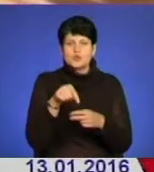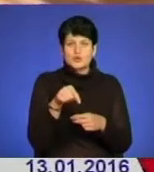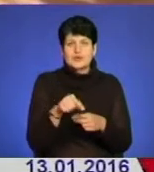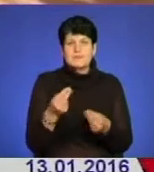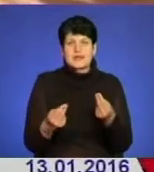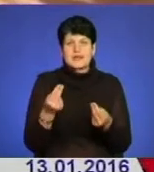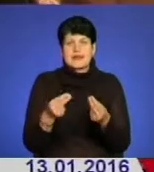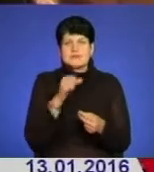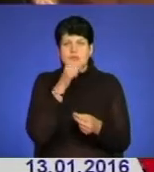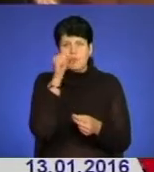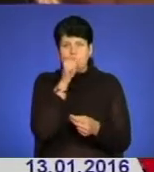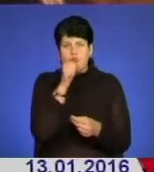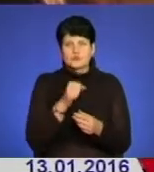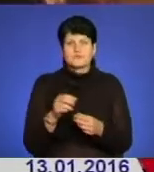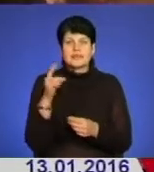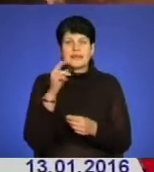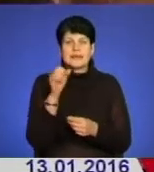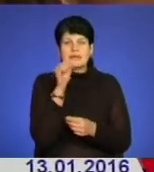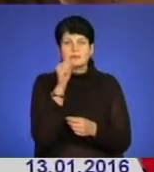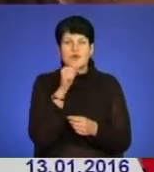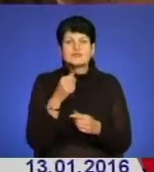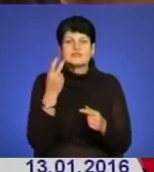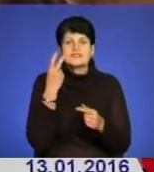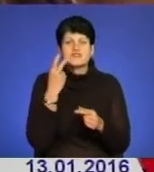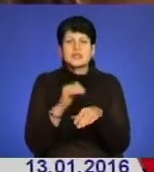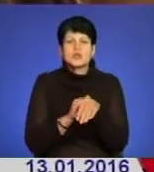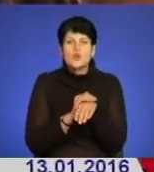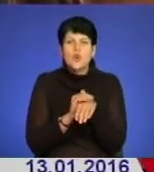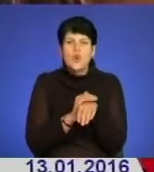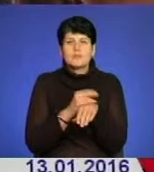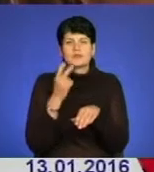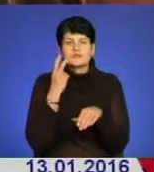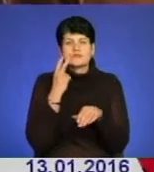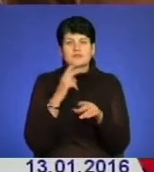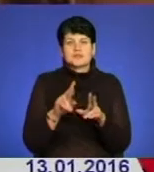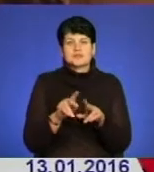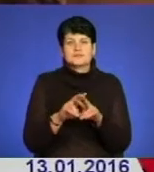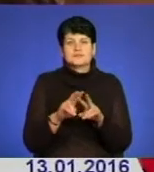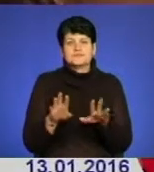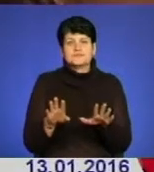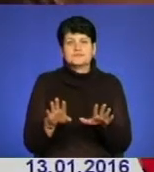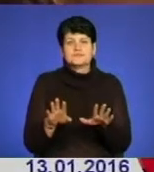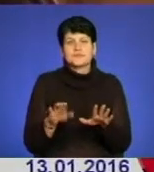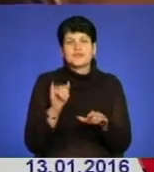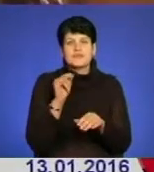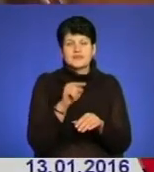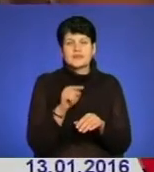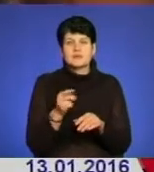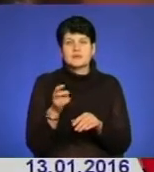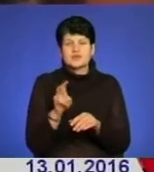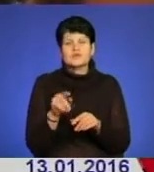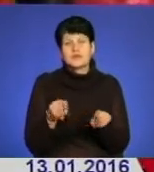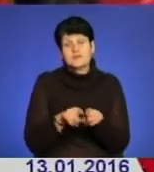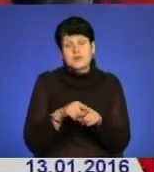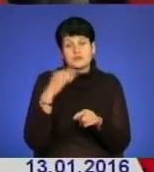граємося з Дідом Морозом. Дід Мороз, він завжди добрий і завжди в одному вигляді. Він пройшов такий, як я його